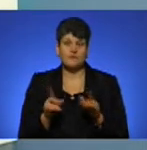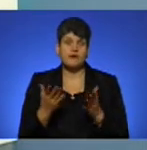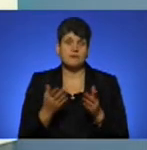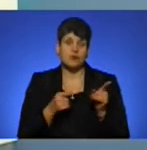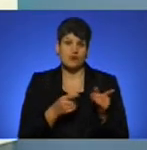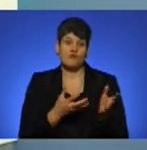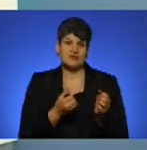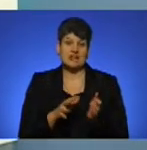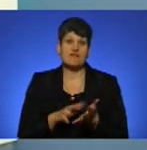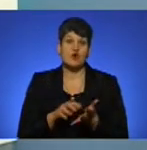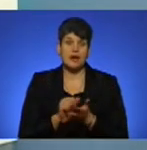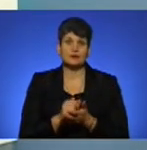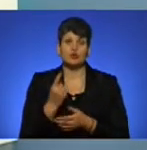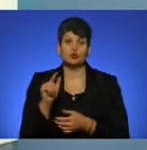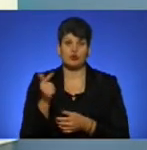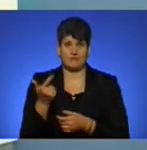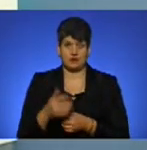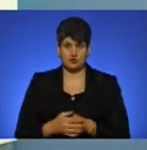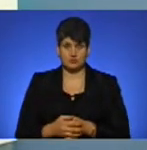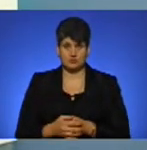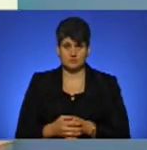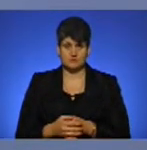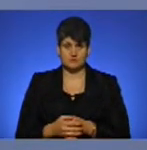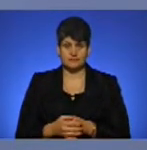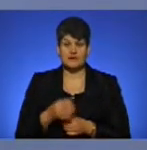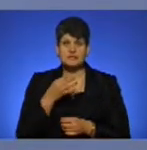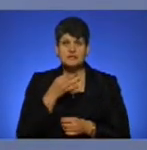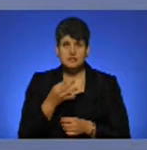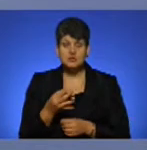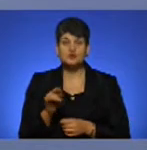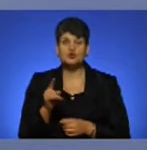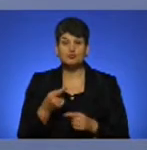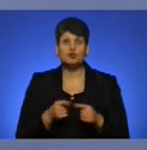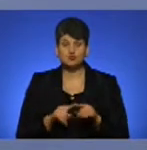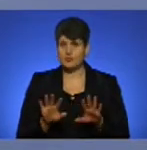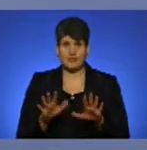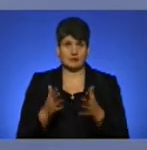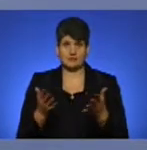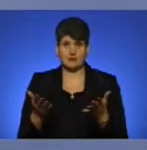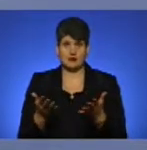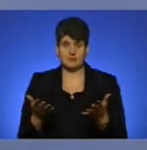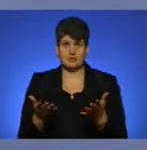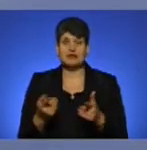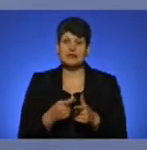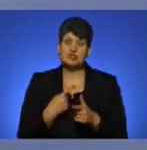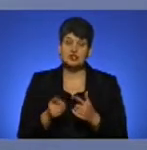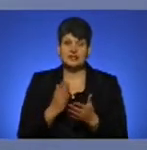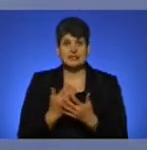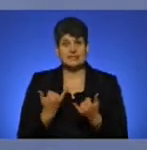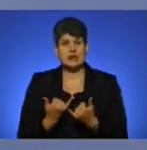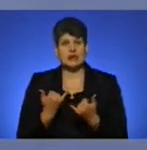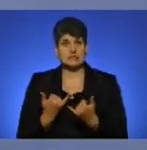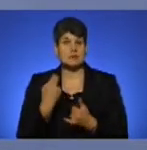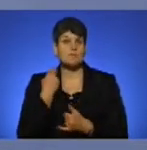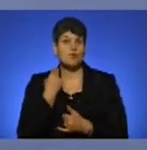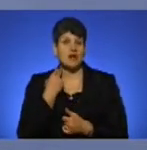взяли в оренду за 1 гривню. Скажіть, будь ласка, чому цього не сталося і чи є зараз Боргиєва аеропорту?